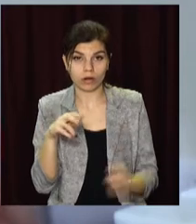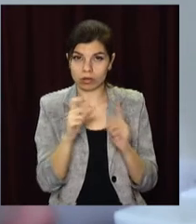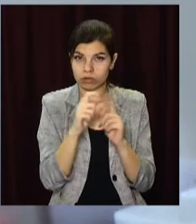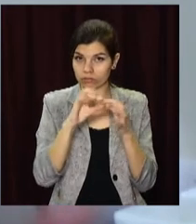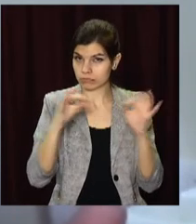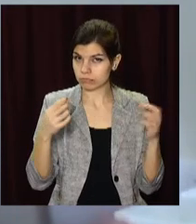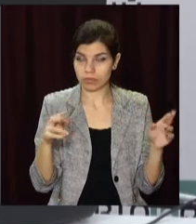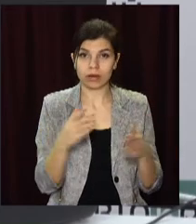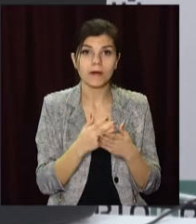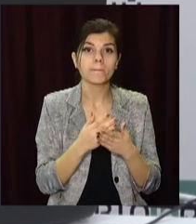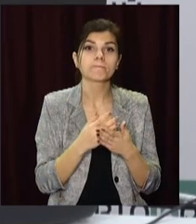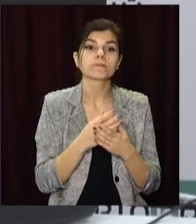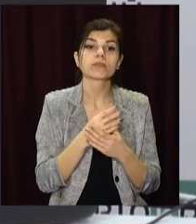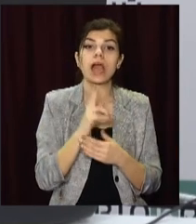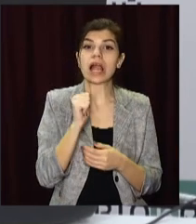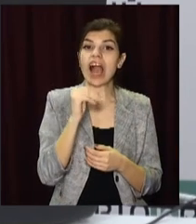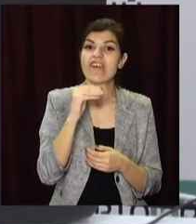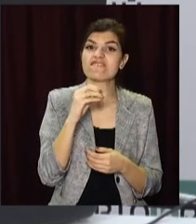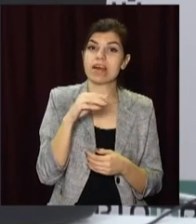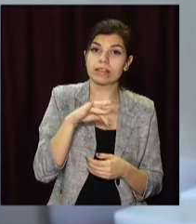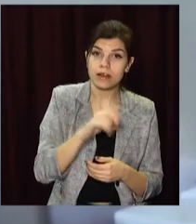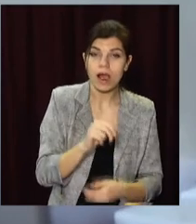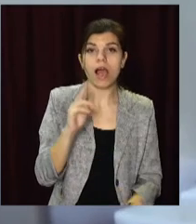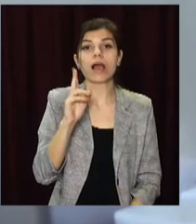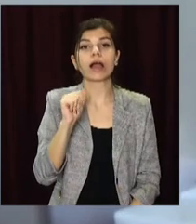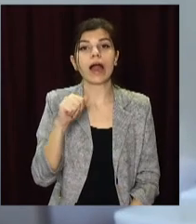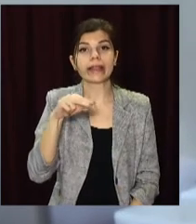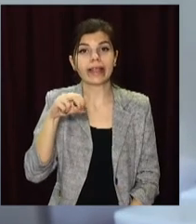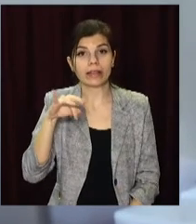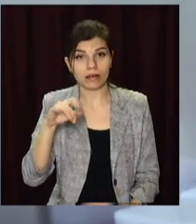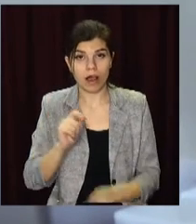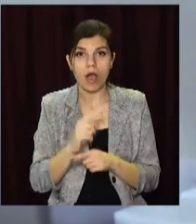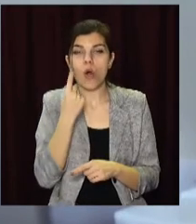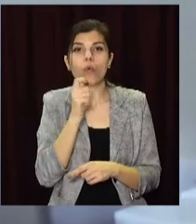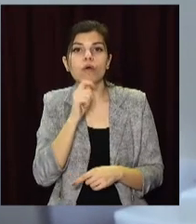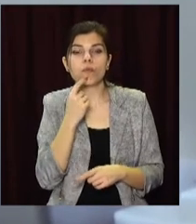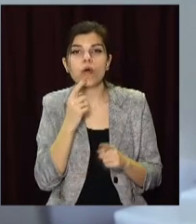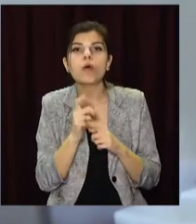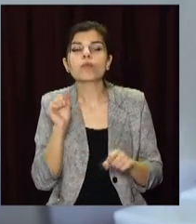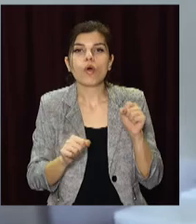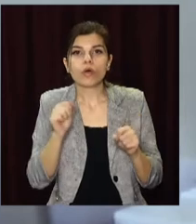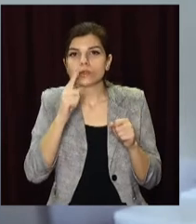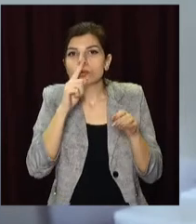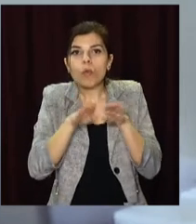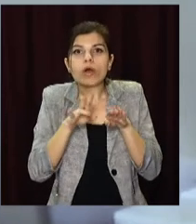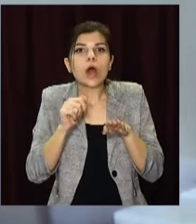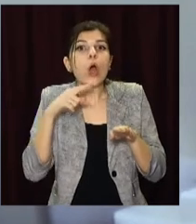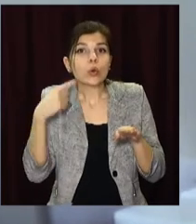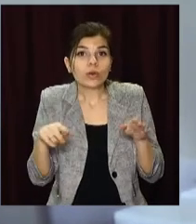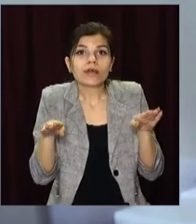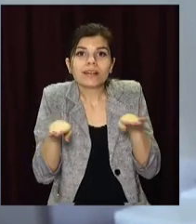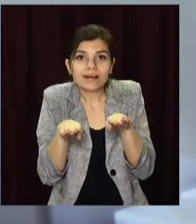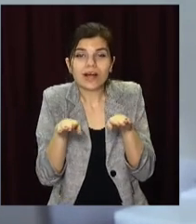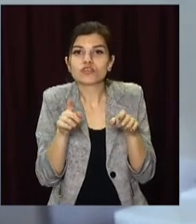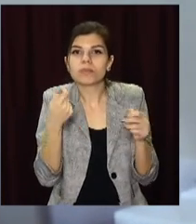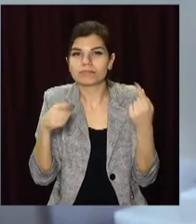кафедра і катедра, їх вилучили ці норми для того, щоб українська мова максимально була схожою на російську, щоб мінімум було